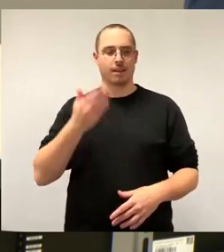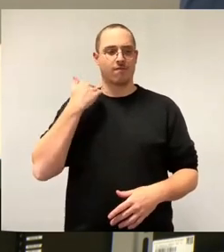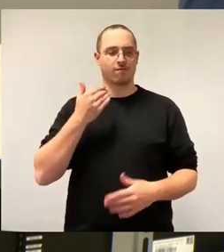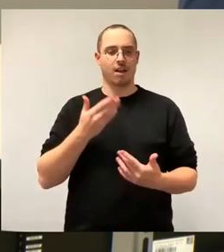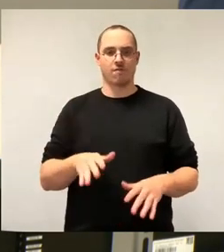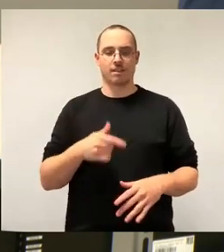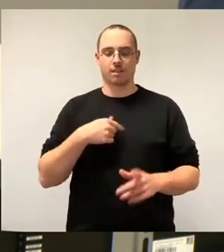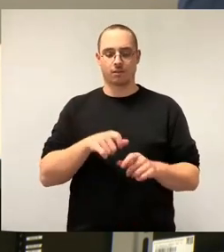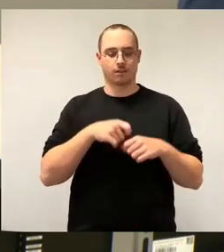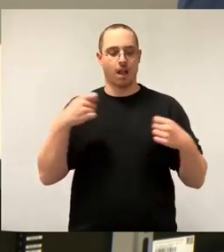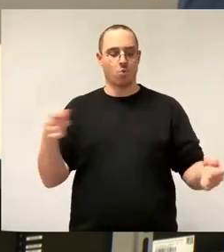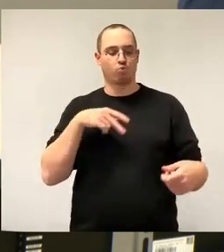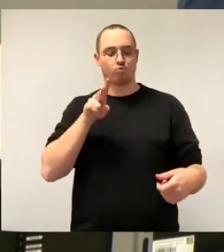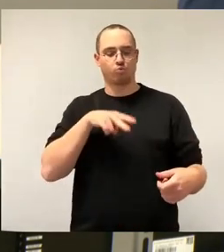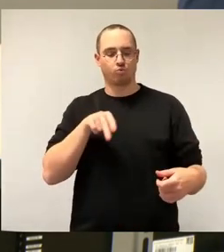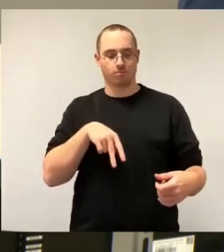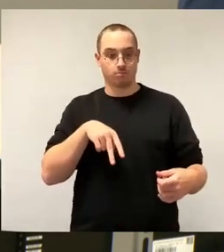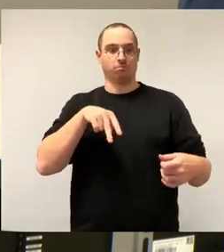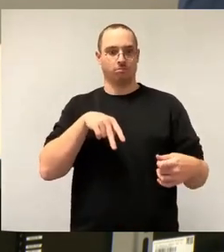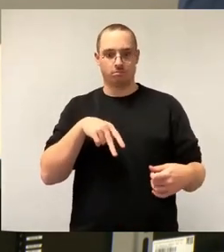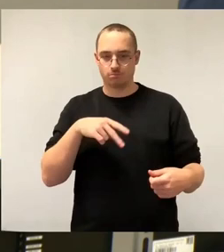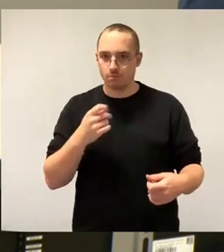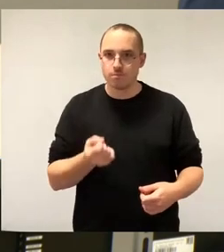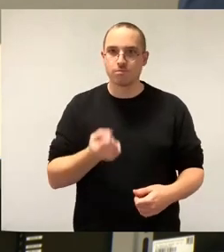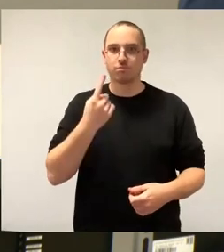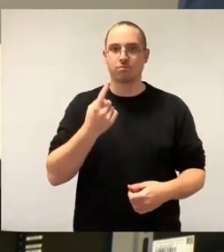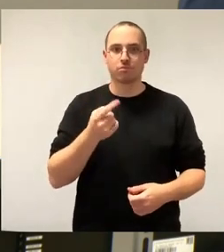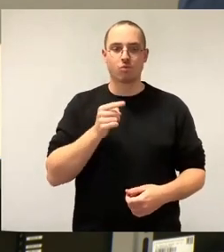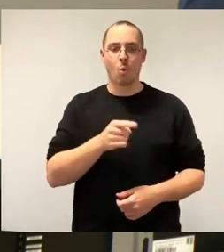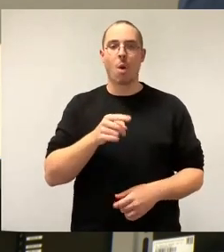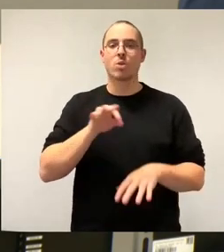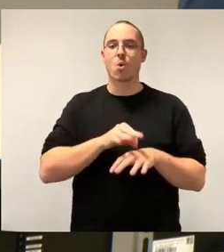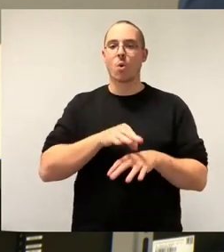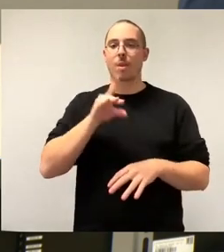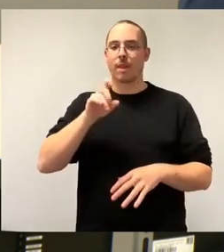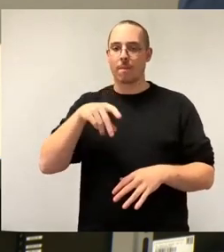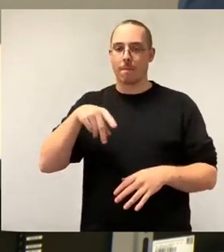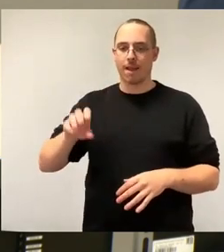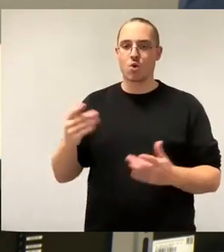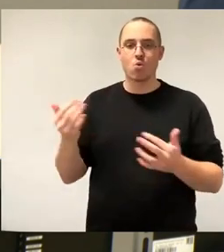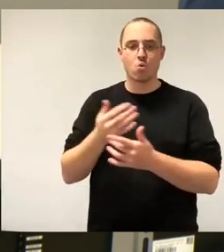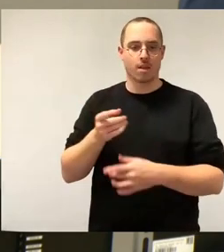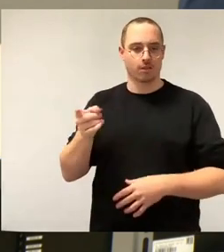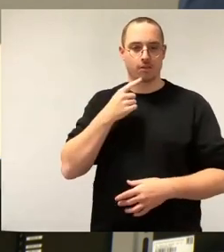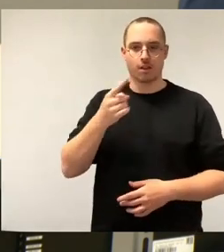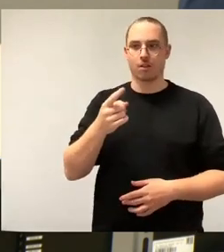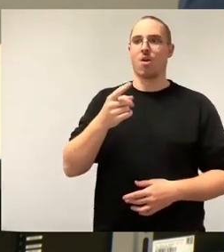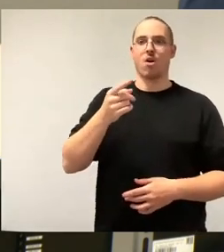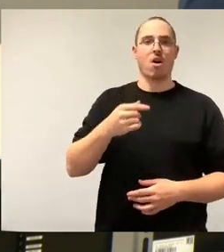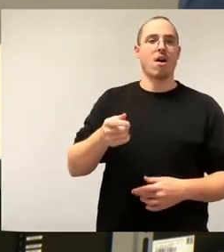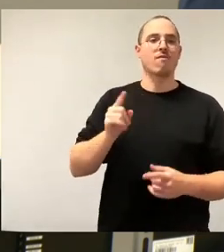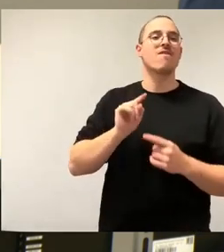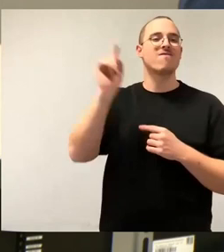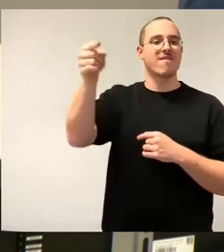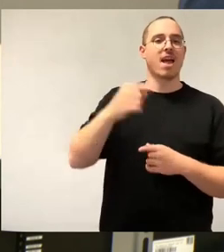Aufwachen. Dr. Deppe von den Grünen hat zum Beispiel vorgeschlagen, es müssten andere Preise bei der Fernwärme, bei der Sachsenenergie verlangt werden.